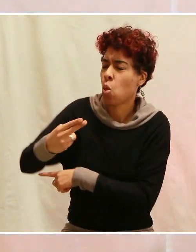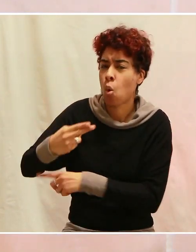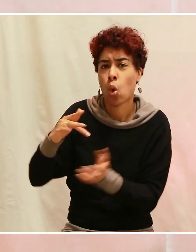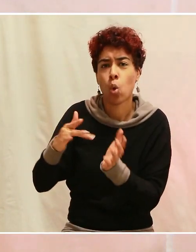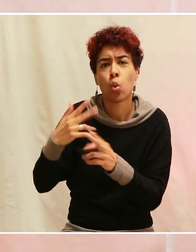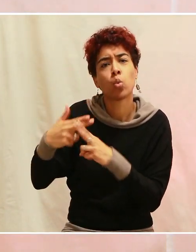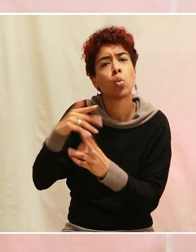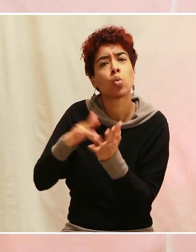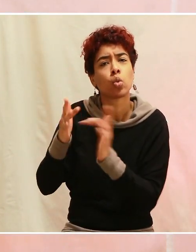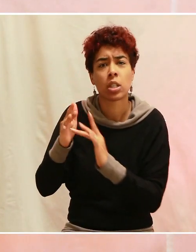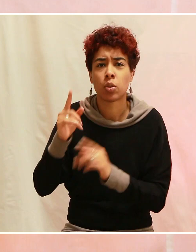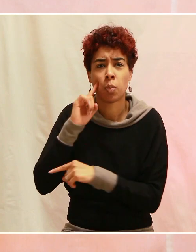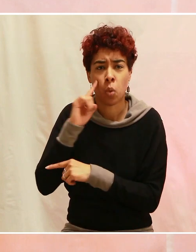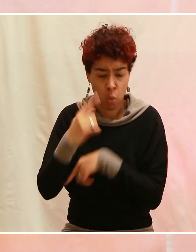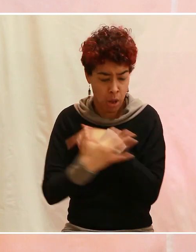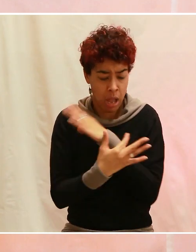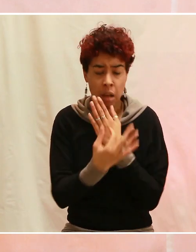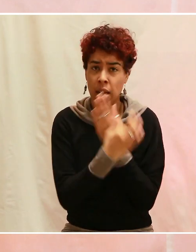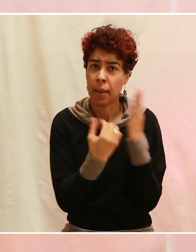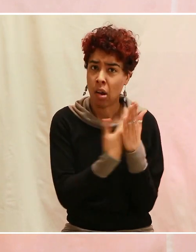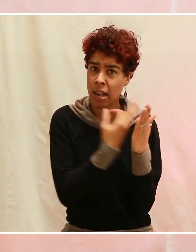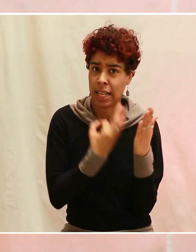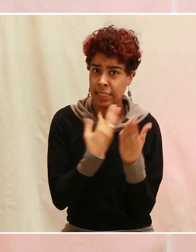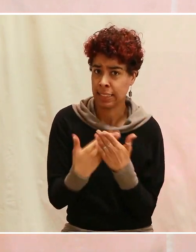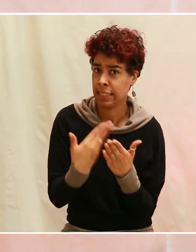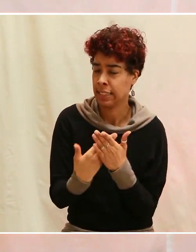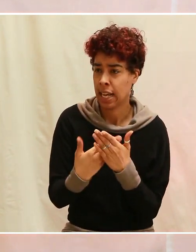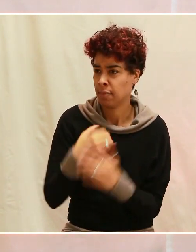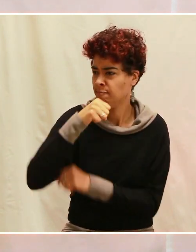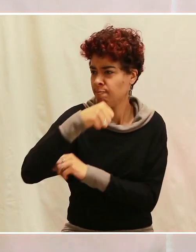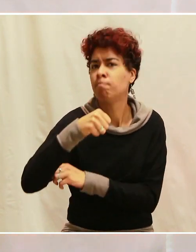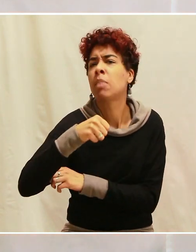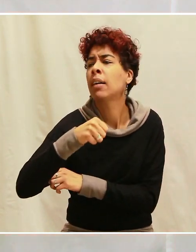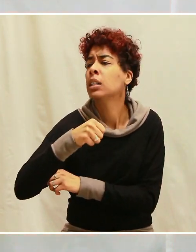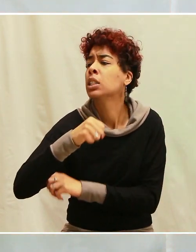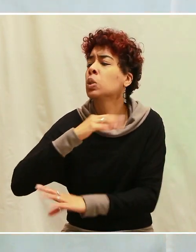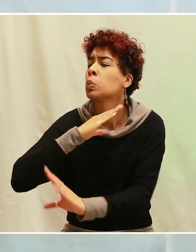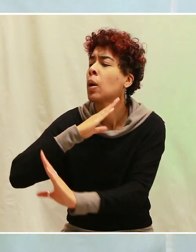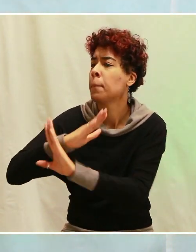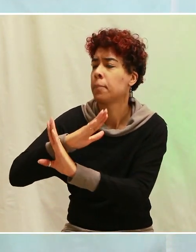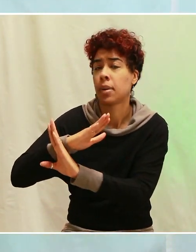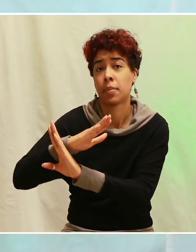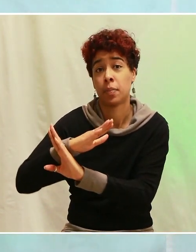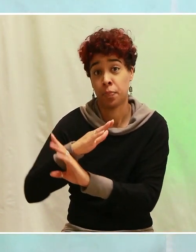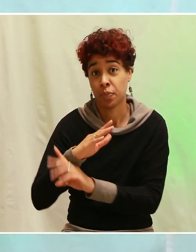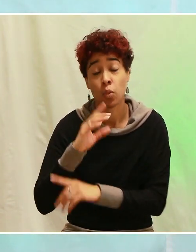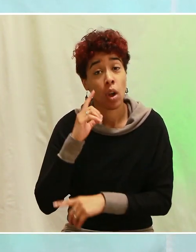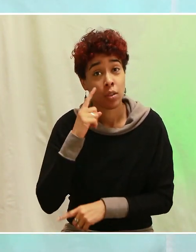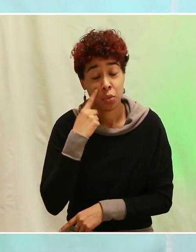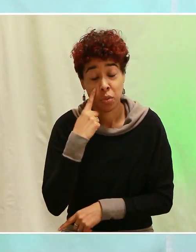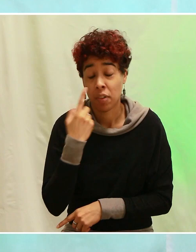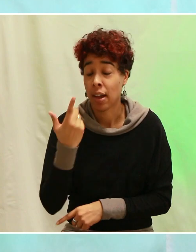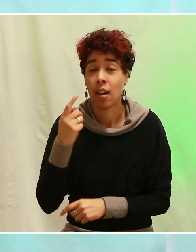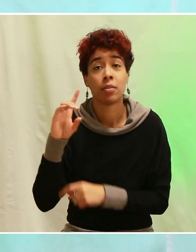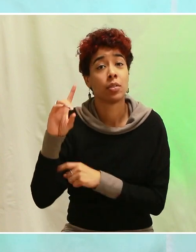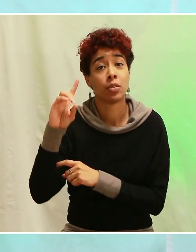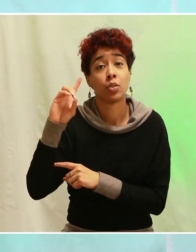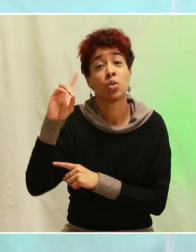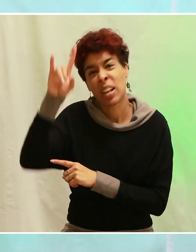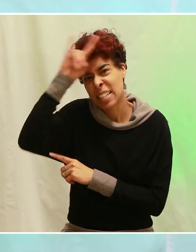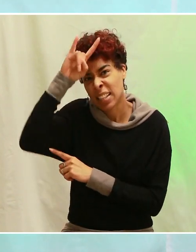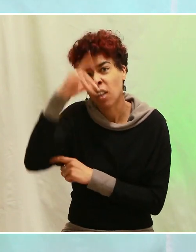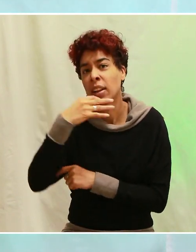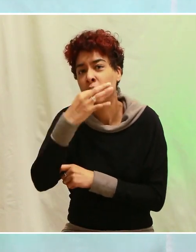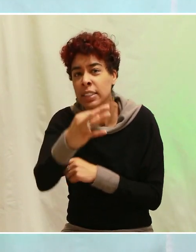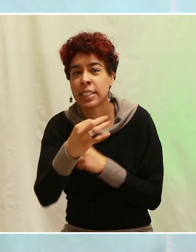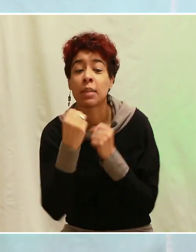Jésus, je résiste parce que la parole de Dieu dit que. Tu entendras ce genre de supposition, de proposition de la part